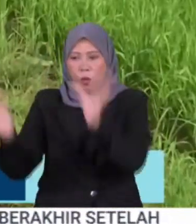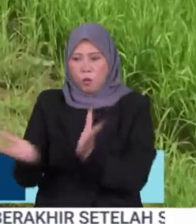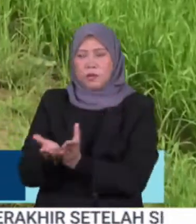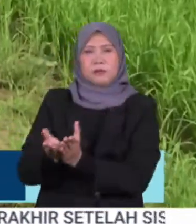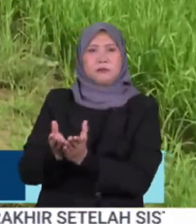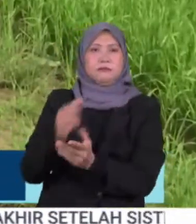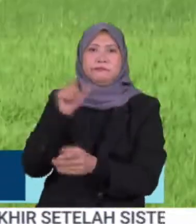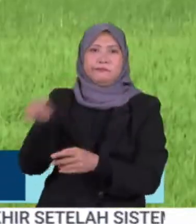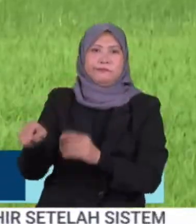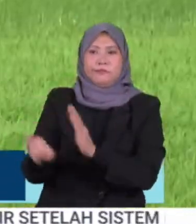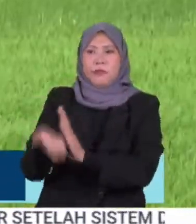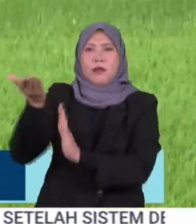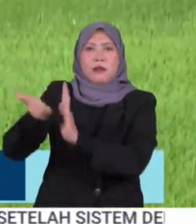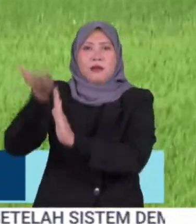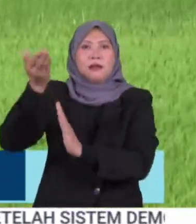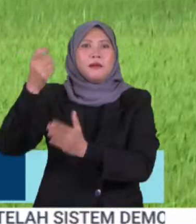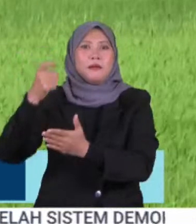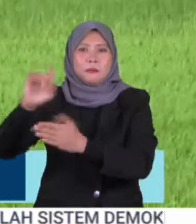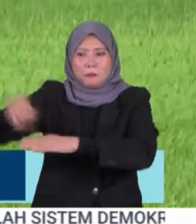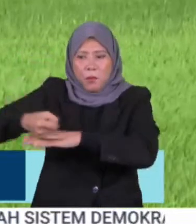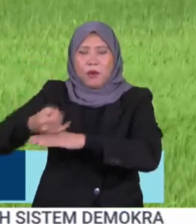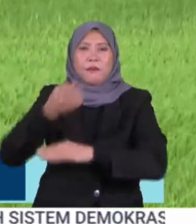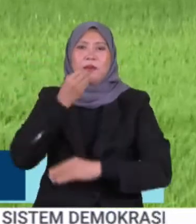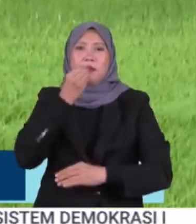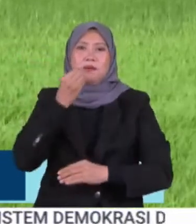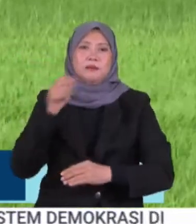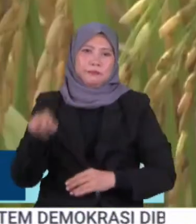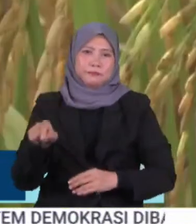melentu termasuk kenaikan harga import makanan